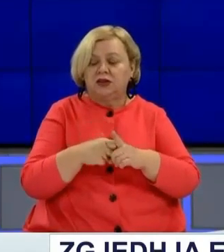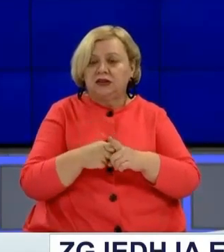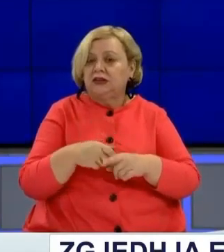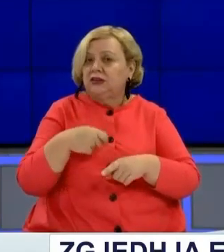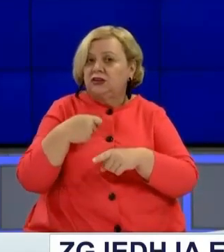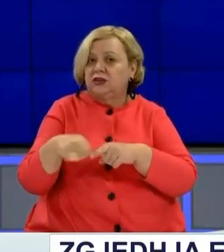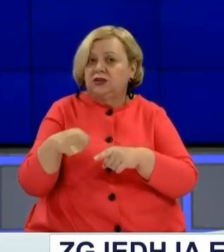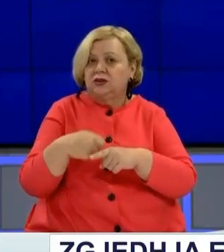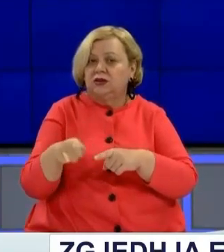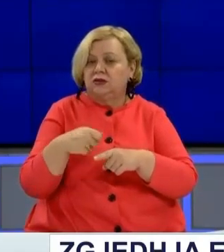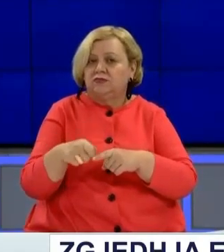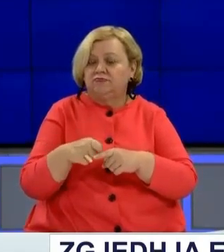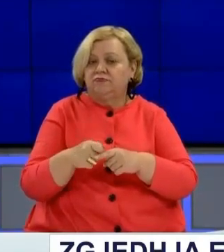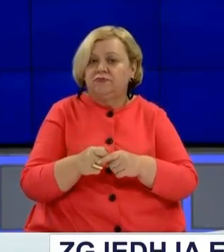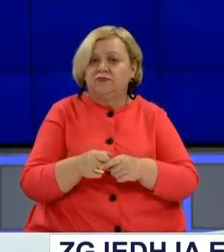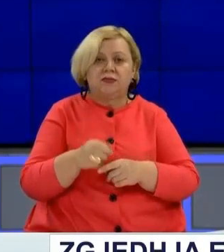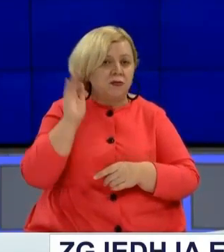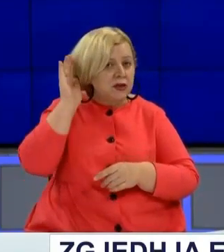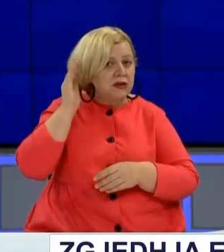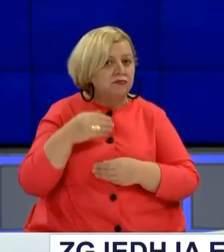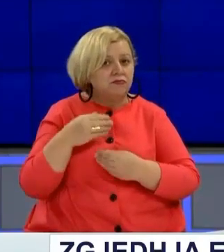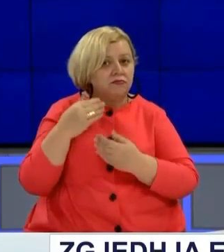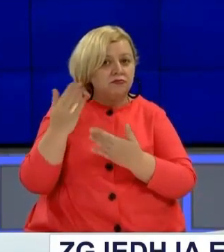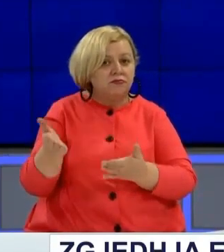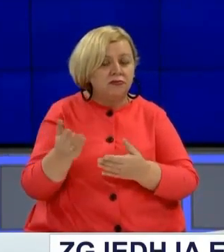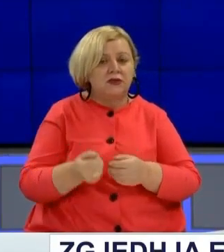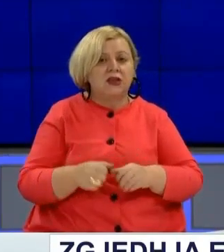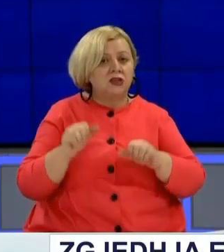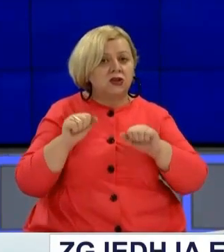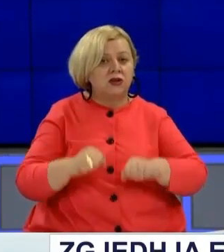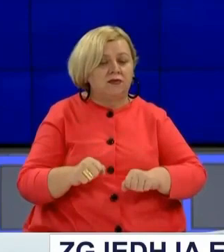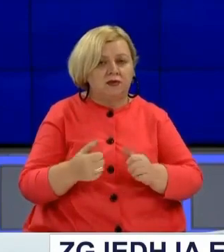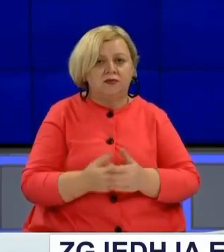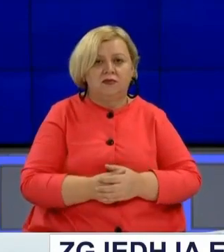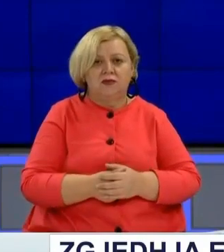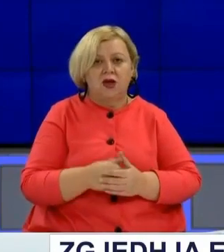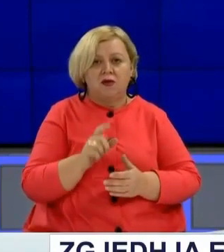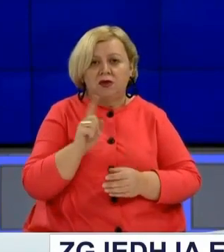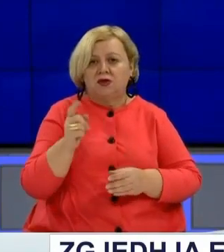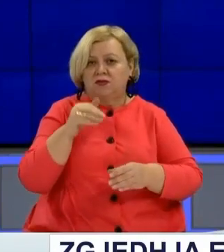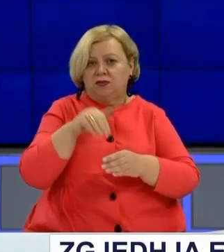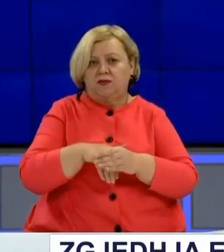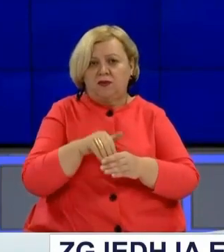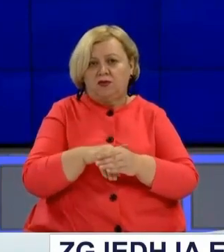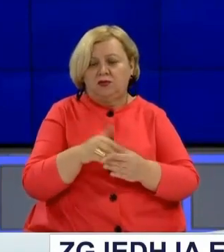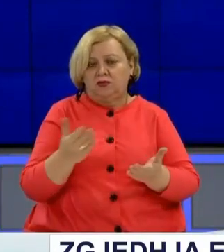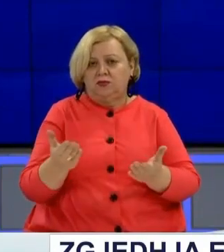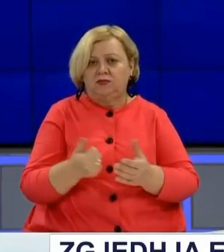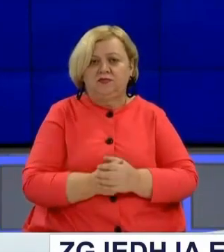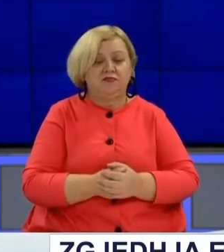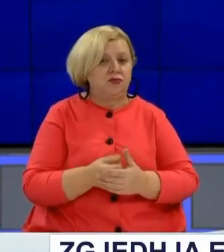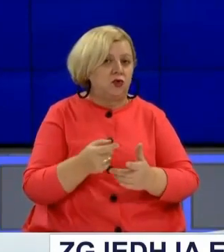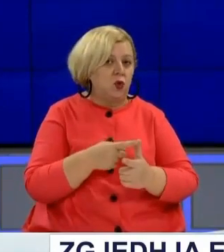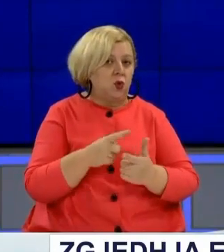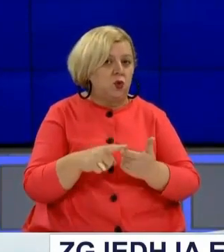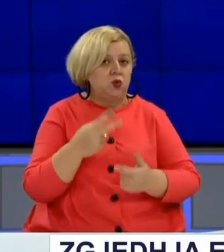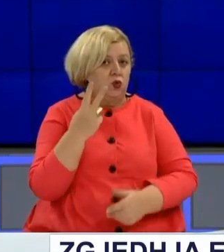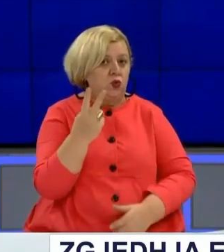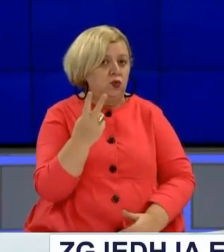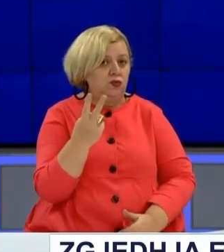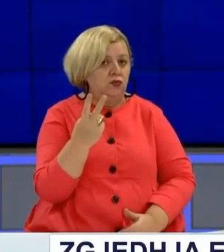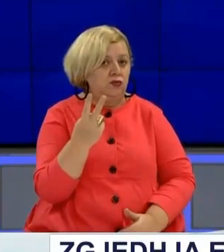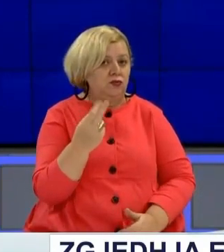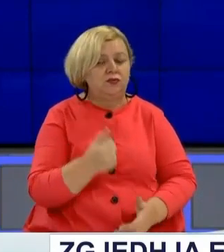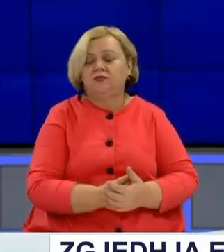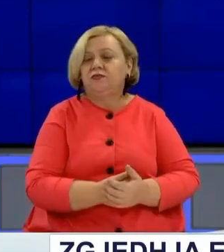një zidhë që t'i hapën hisë më shumë për dëkës në qeverirë, një që të më shkaj dhe një nëziri. Pra, të dyja janë të mundshme, po me gjahës përshka këtë